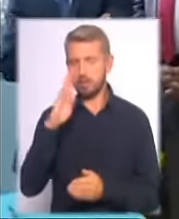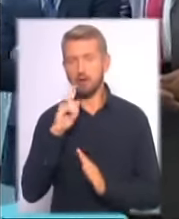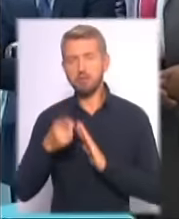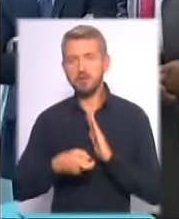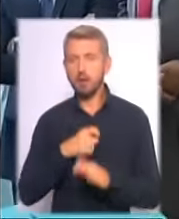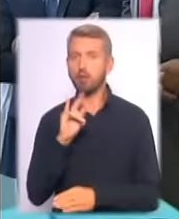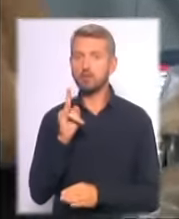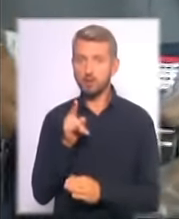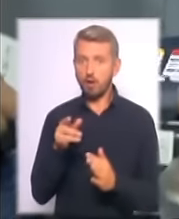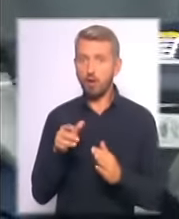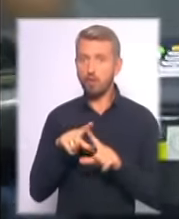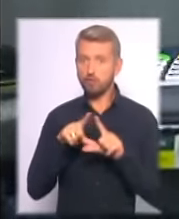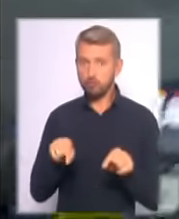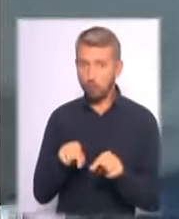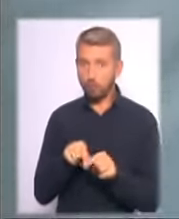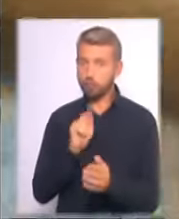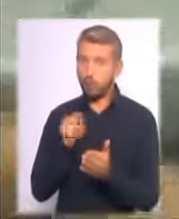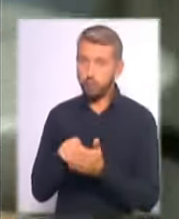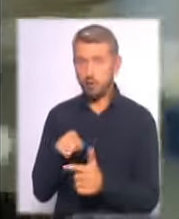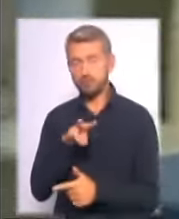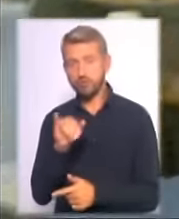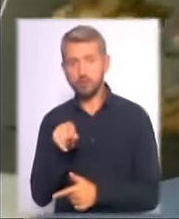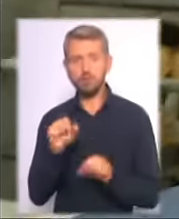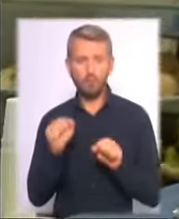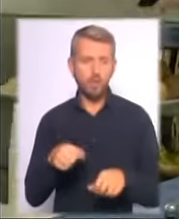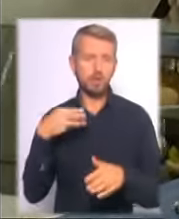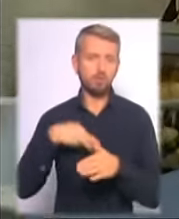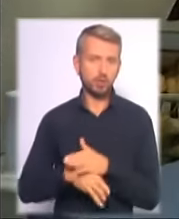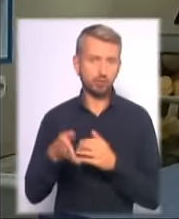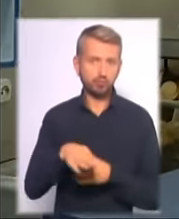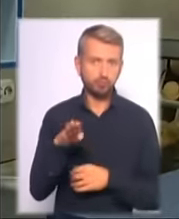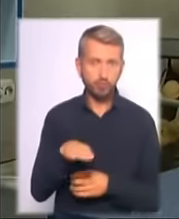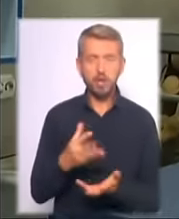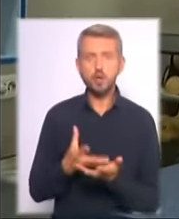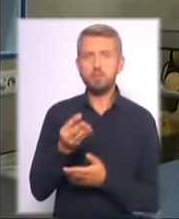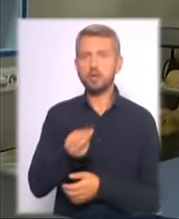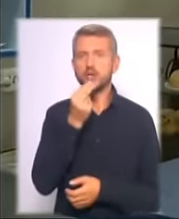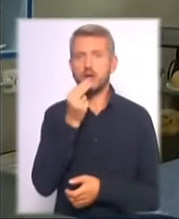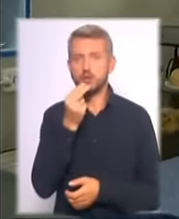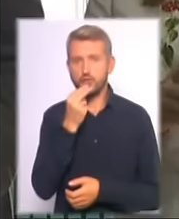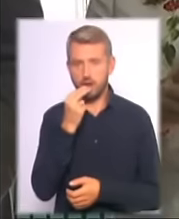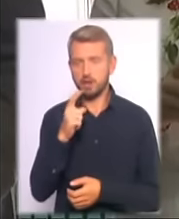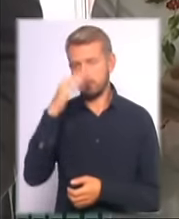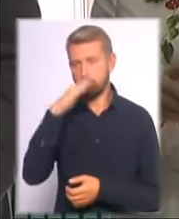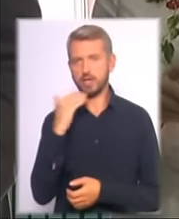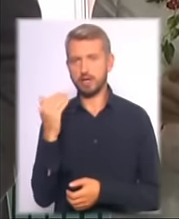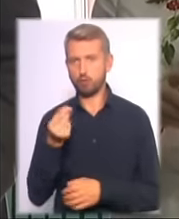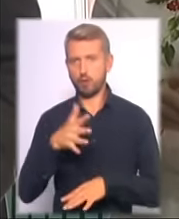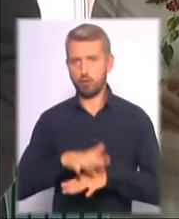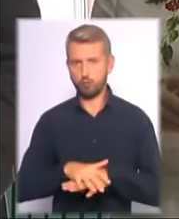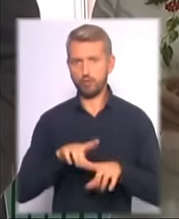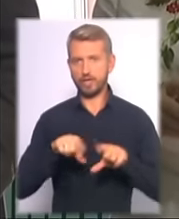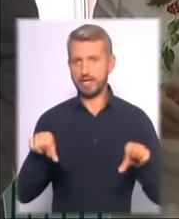дісталась дитина школи. Нею можна скористатися у матро чи оплатити харчування з батьківського рахунку в шкільній їдальні. На мій мобільний